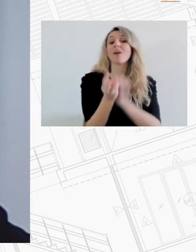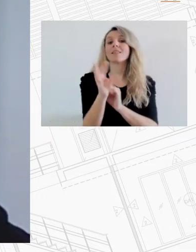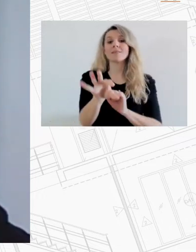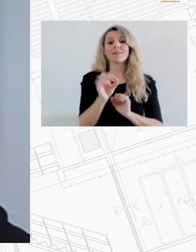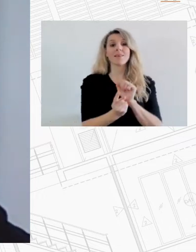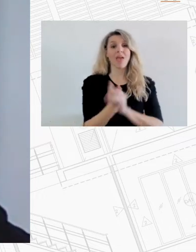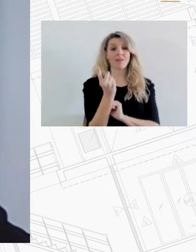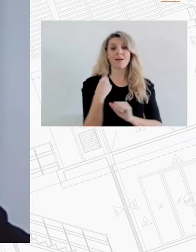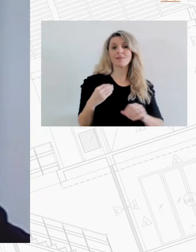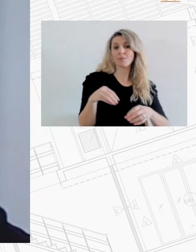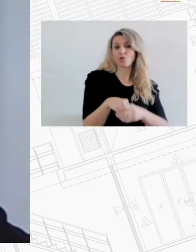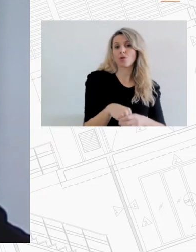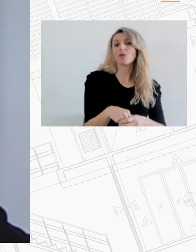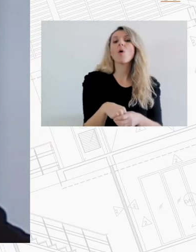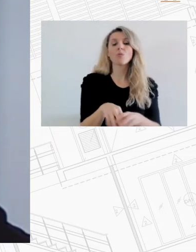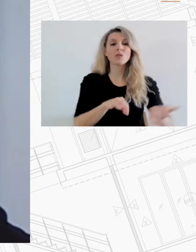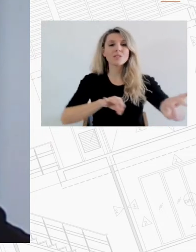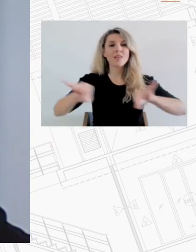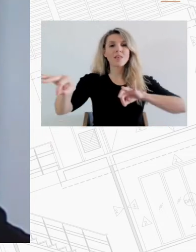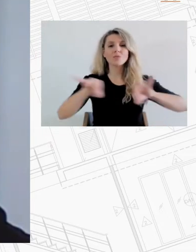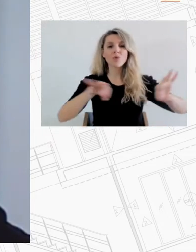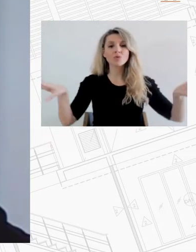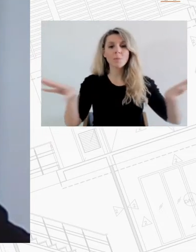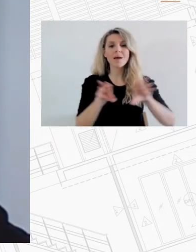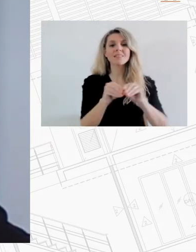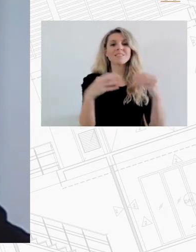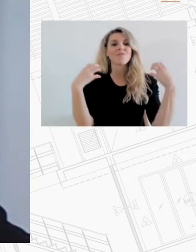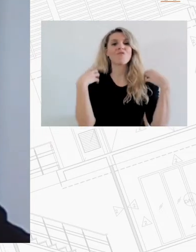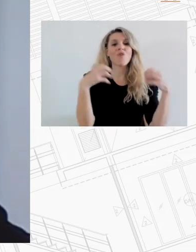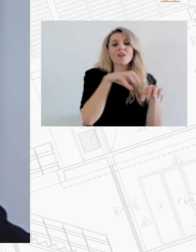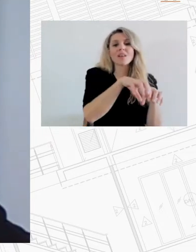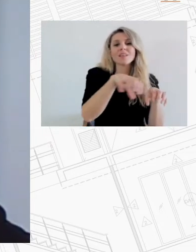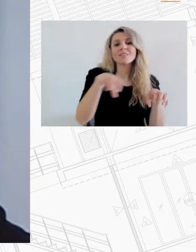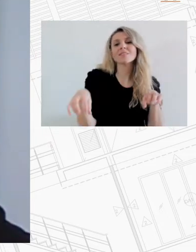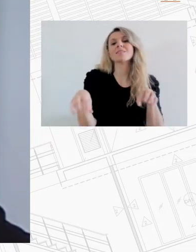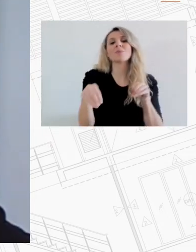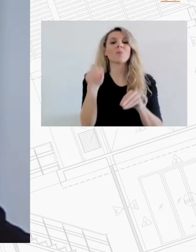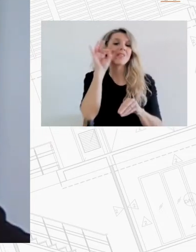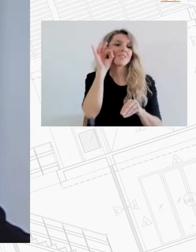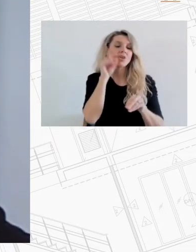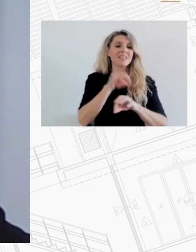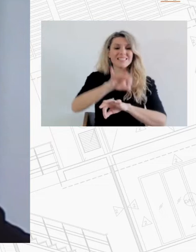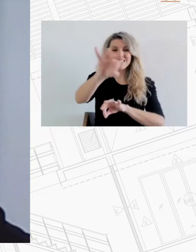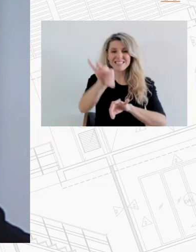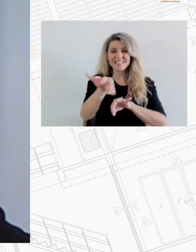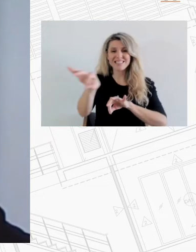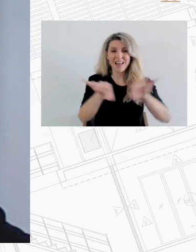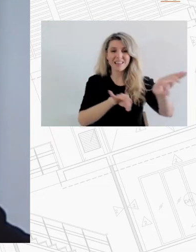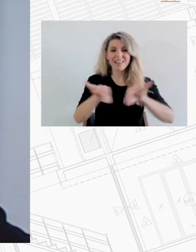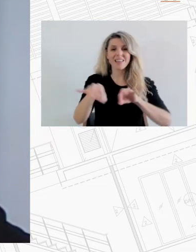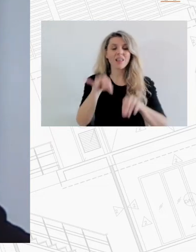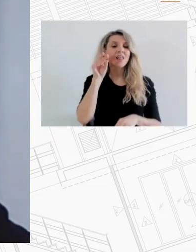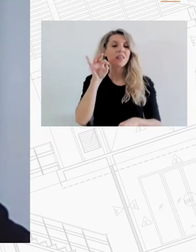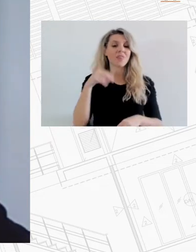σχεδιασμό από κοινού με φορείς και οργανώσεις της πόλης τη στρατηγική του Δήμου Θεσσαλονίκης για την κοινωνική και προσοκητή